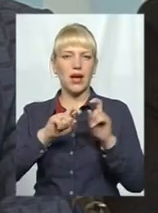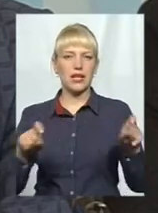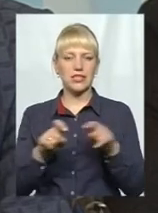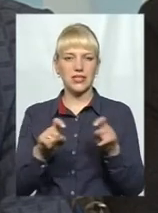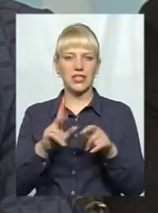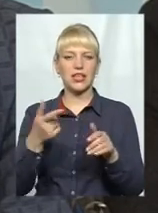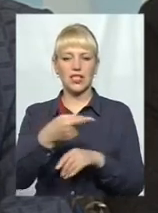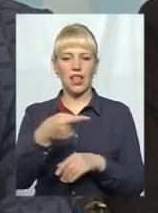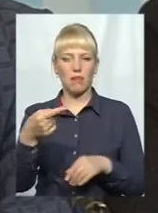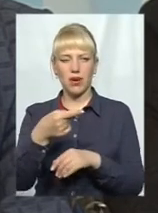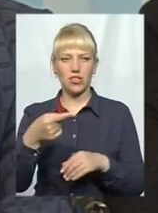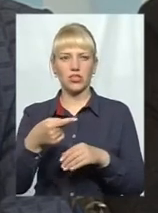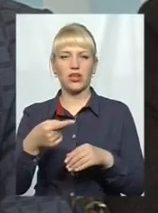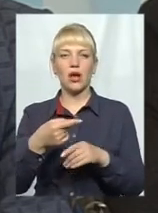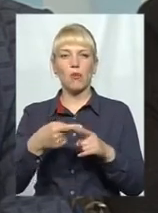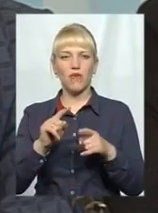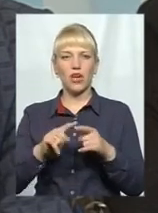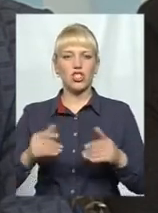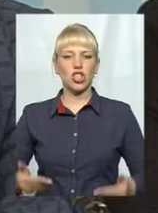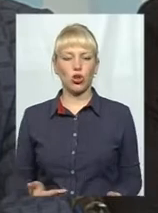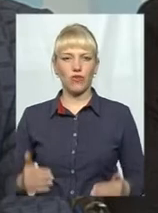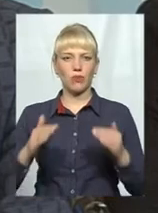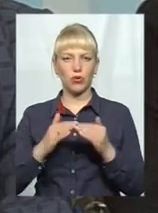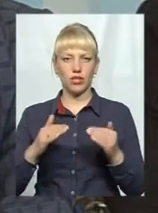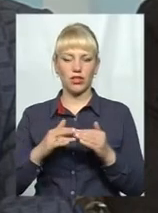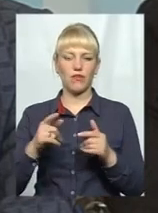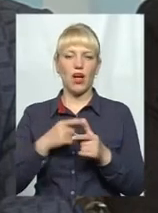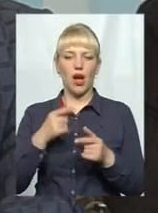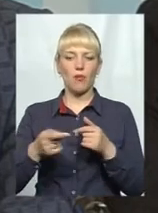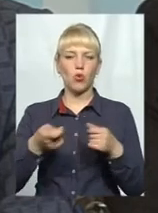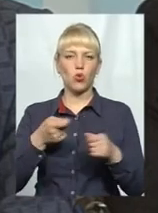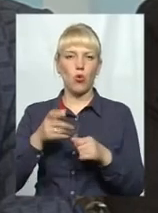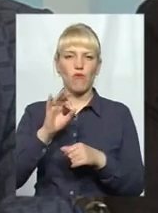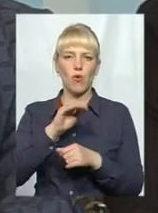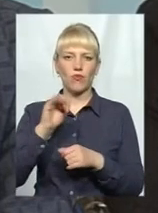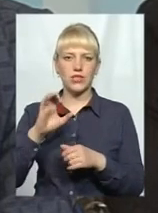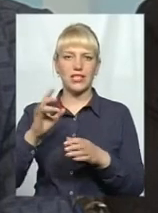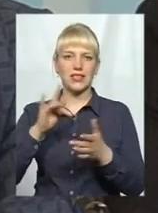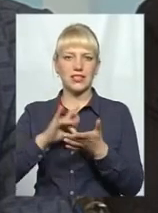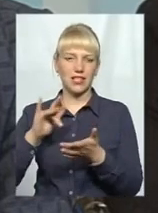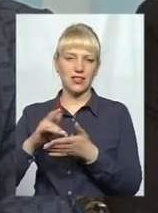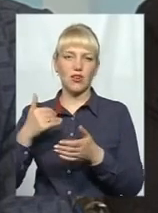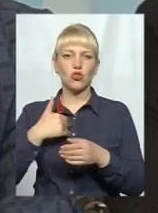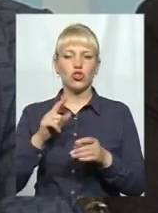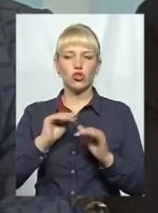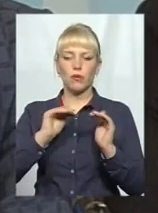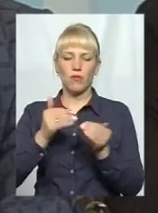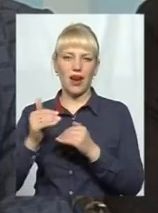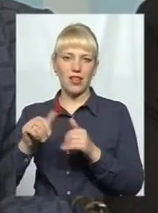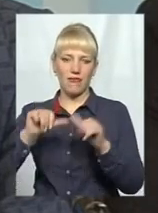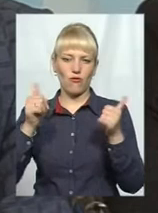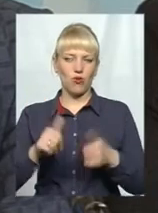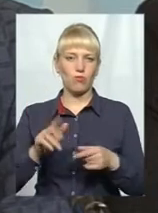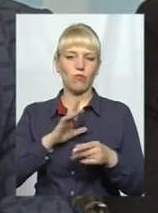перших поверхах житлових будинків або в торгово-офісних центрів. Все-таки ми хочемо, щоб тимчасові малі архітектурні форми були